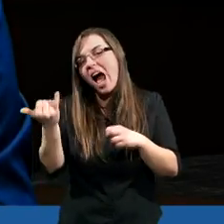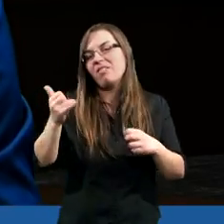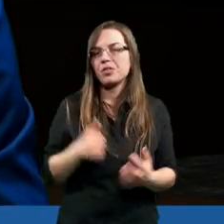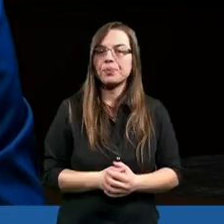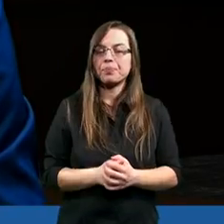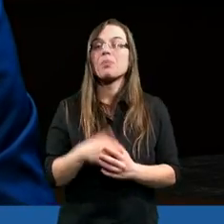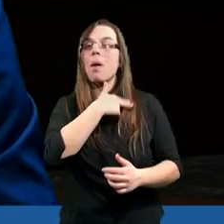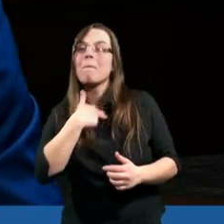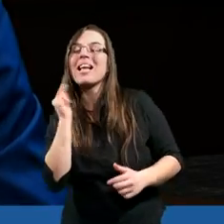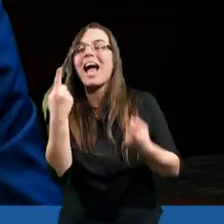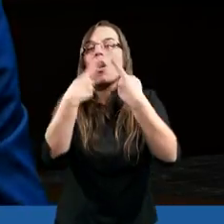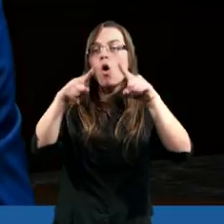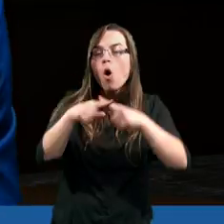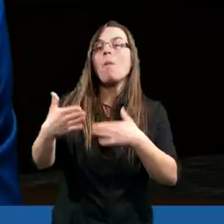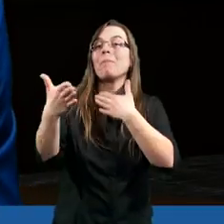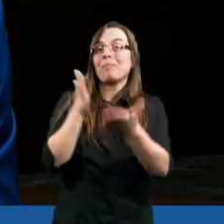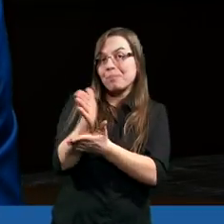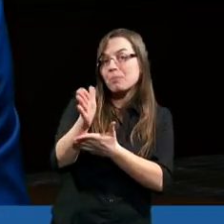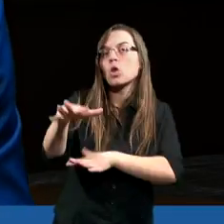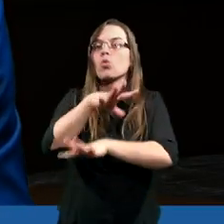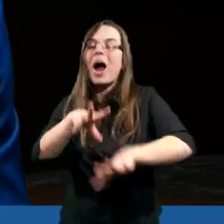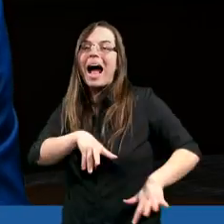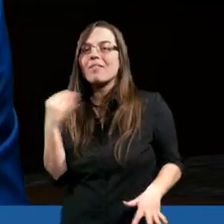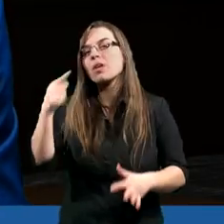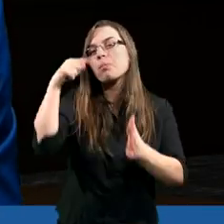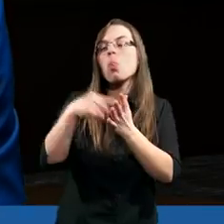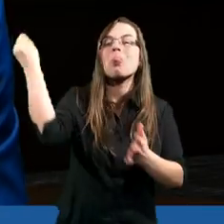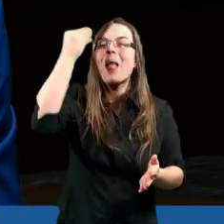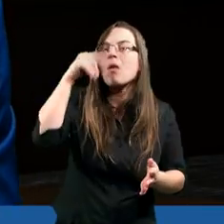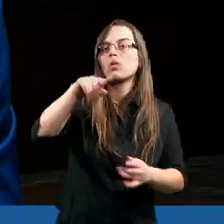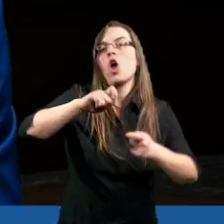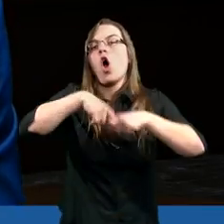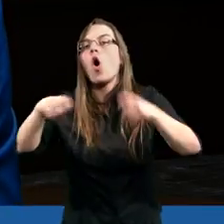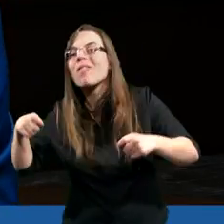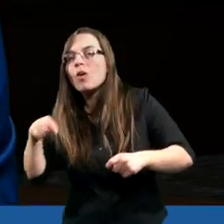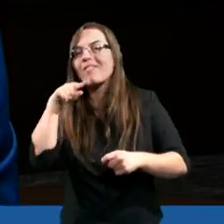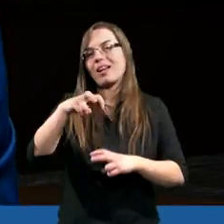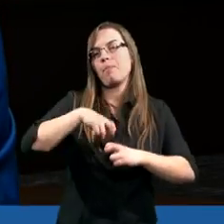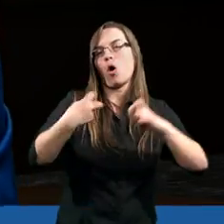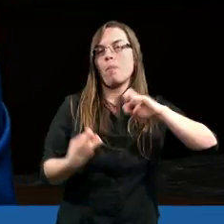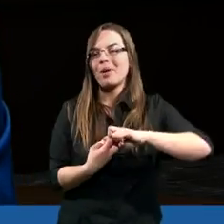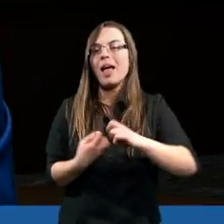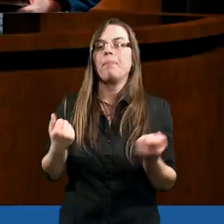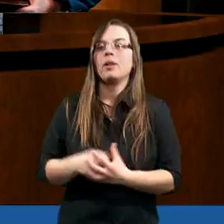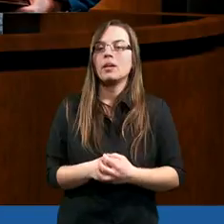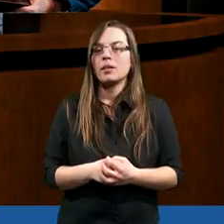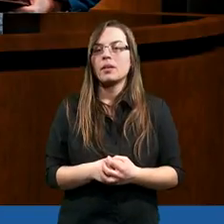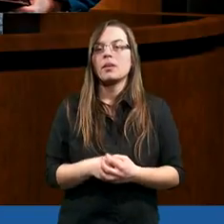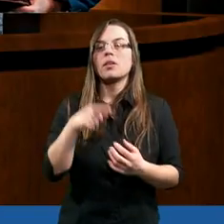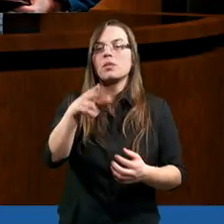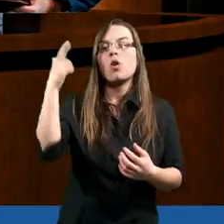też my jako Kościół powinniśmy w tym Duchu Świętym nauczyć się rozwiązywać te problemy. Czyli